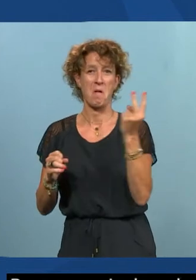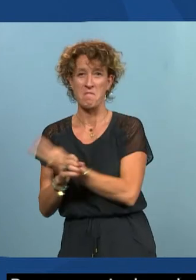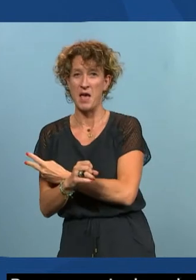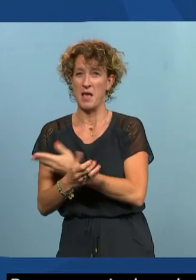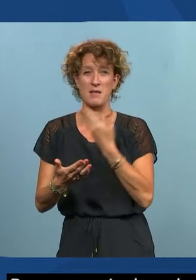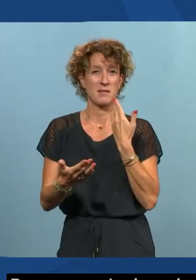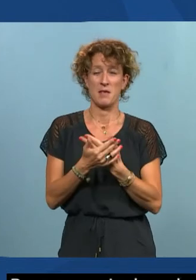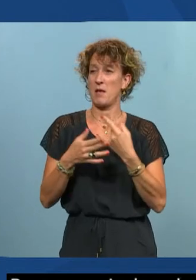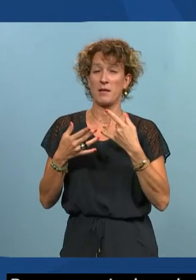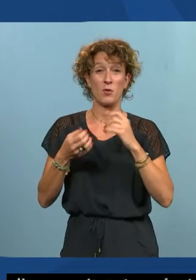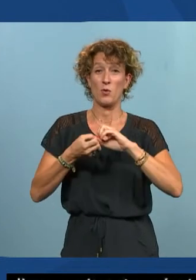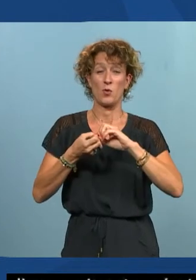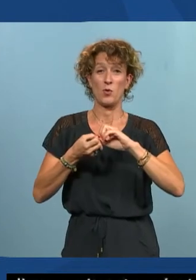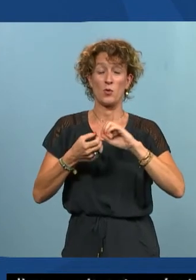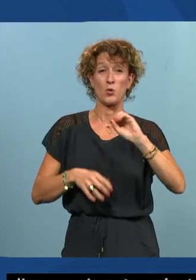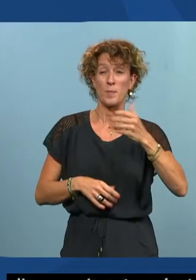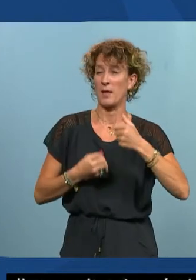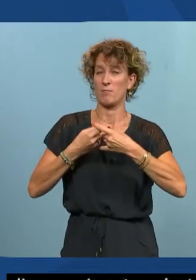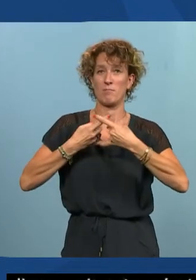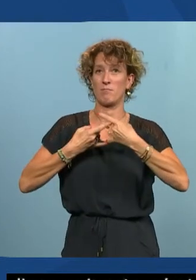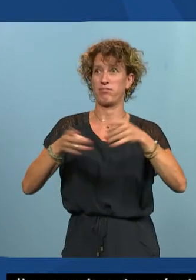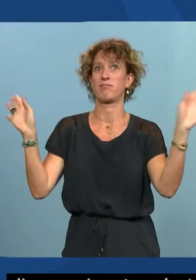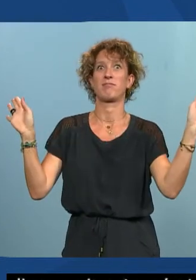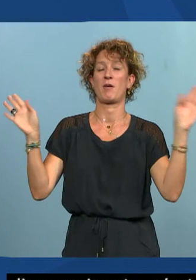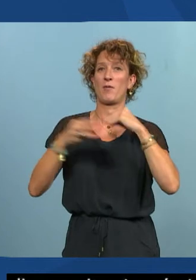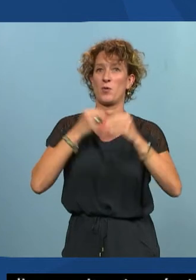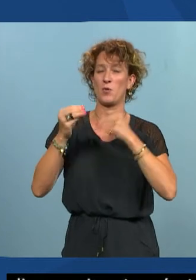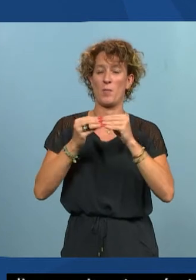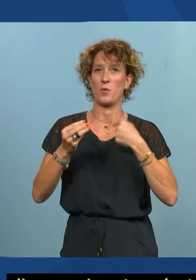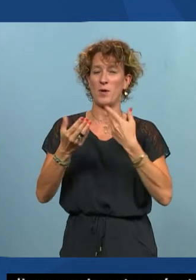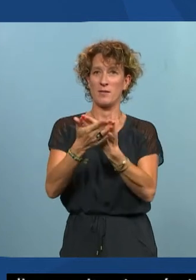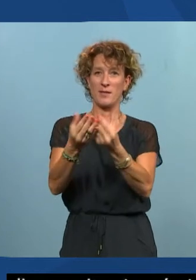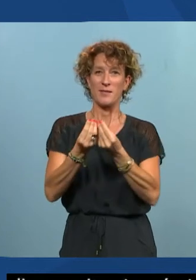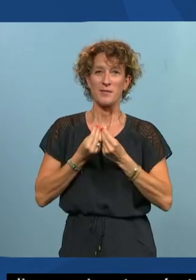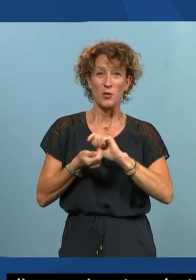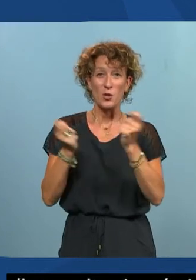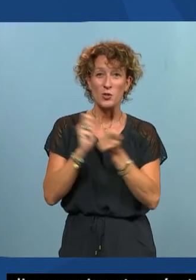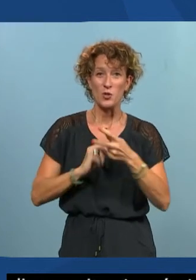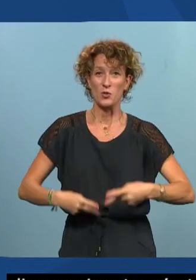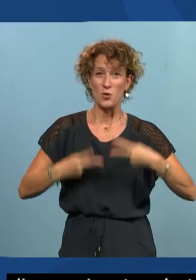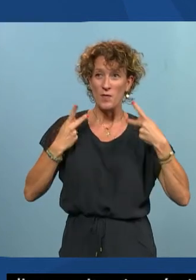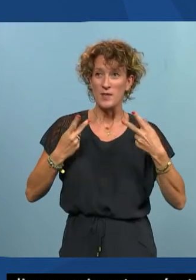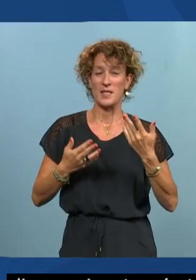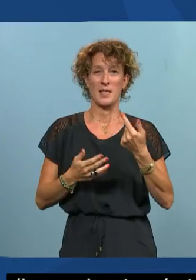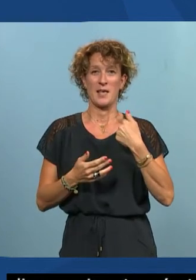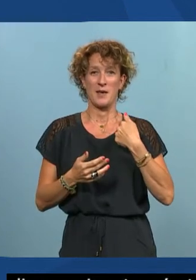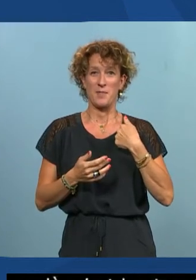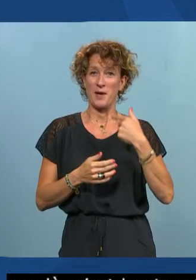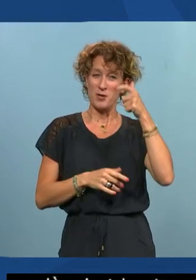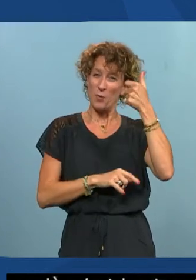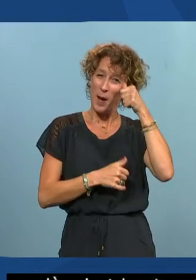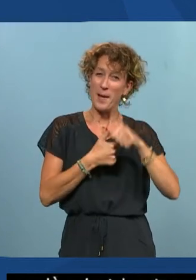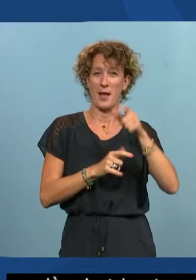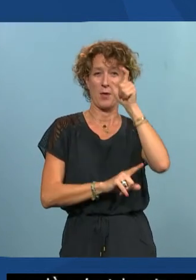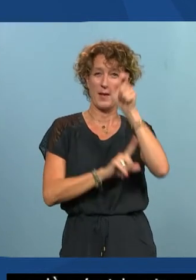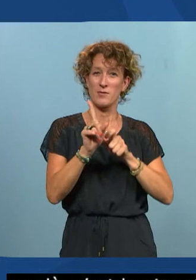ouverte sur le monde le numérique moi ça a changé ma vie je me rappelle dans une conférence avoir dit que pour une personne aveugle comme moi on est passé du Moyen-Âge au XXIe siècle et